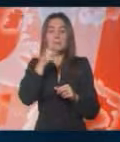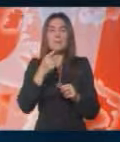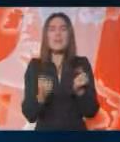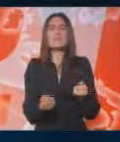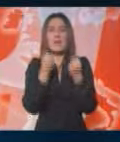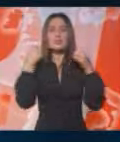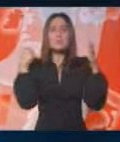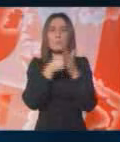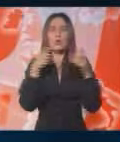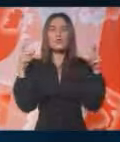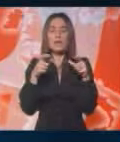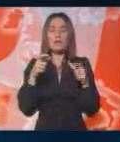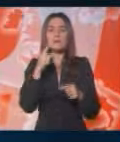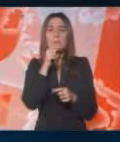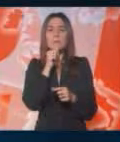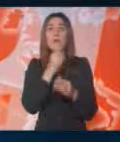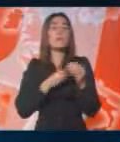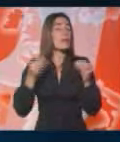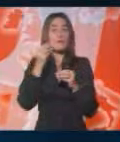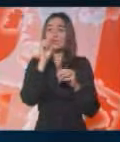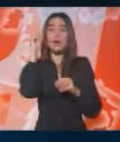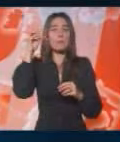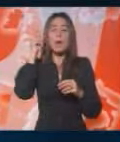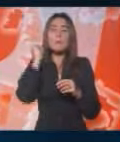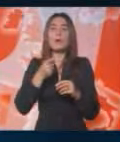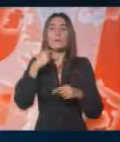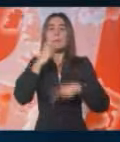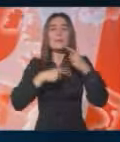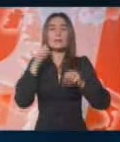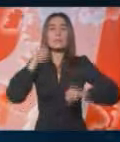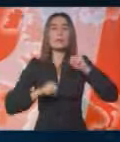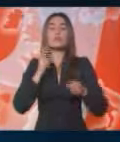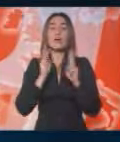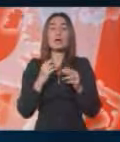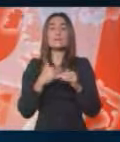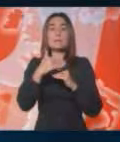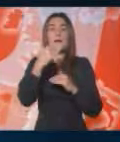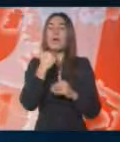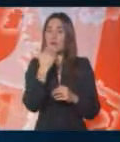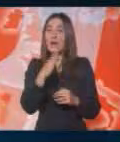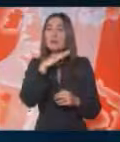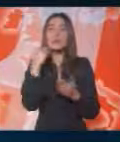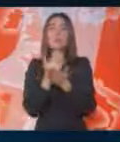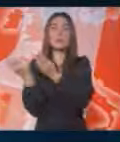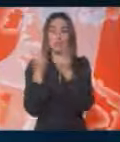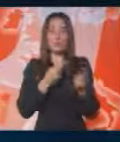pogođen krizom, znači najviše alarmantno da moramo menjati ponašanje kako bi se prilagodili. Hvala puno što ste bili gostve. Hvala vam.